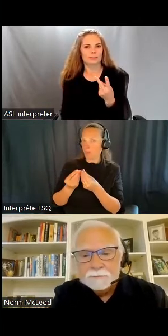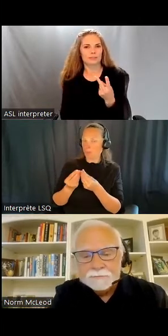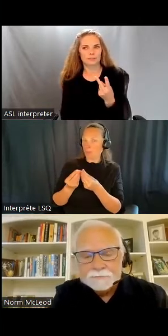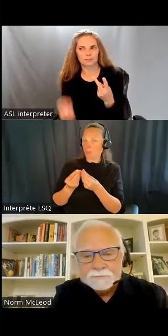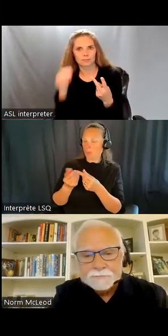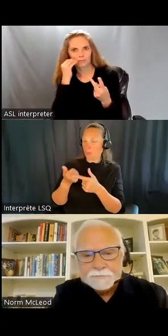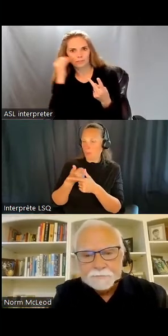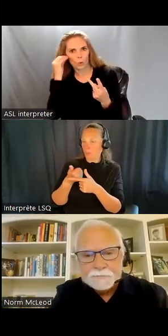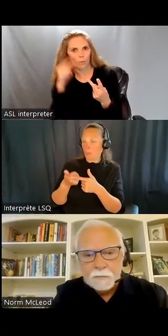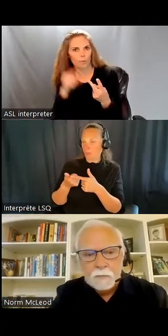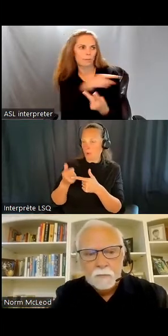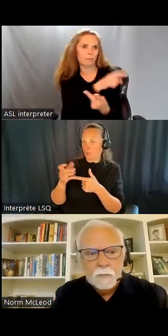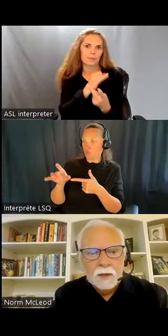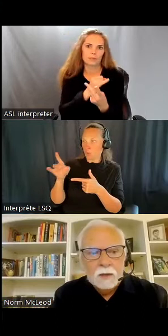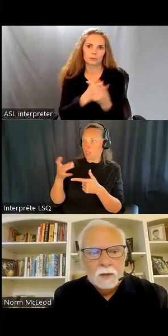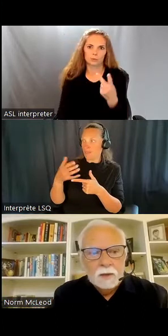choisir leur mode de vie.